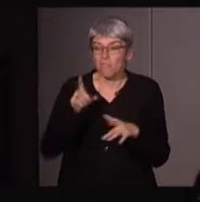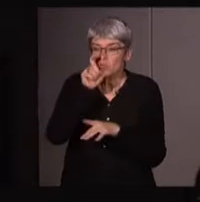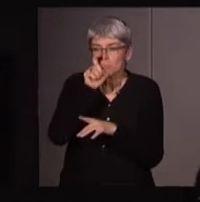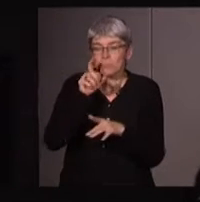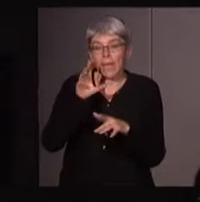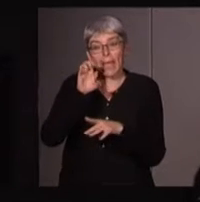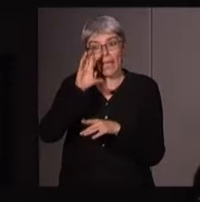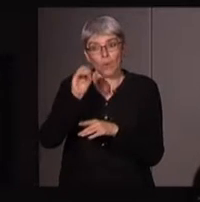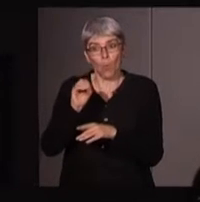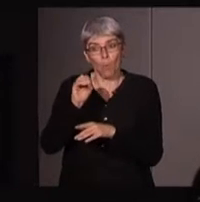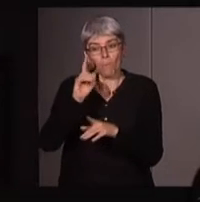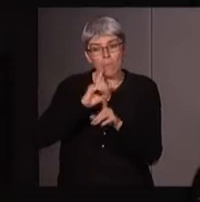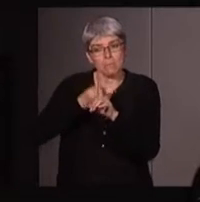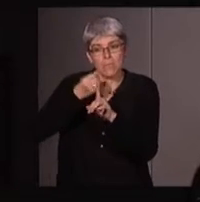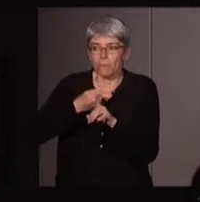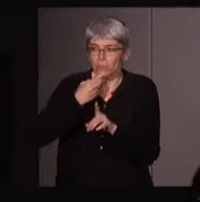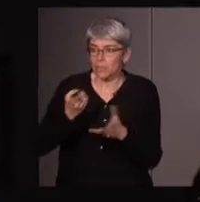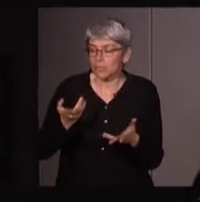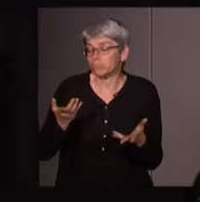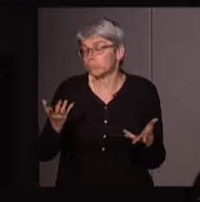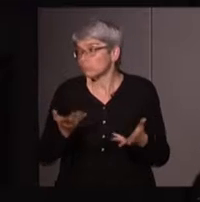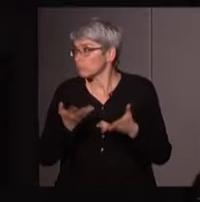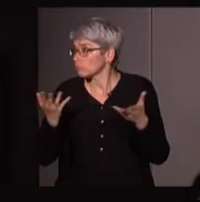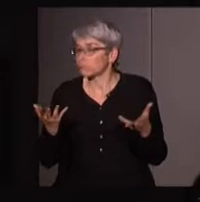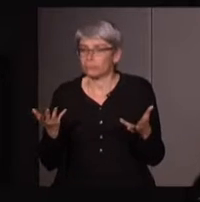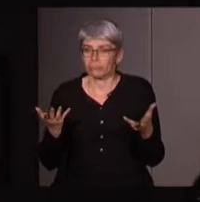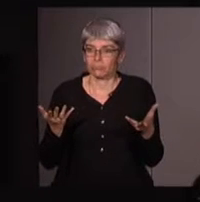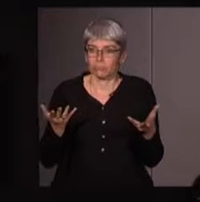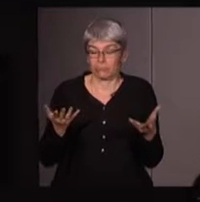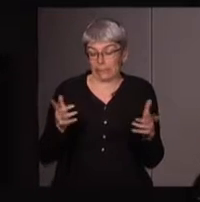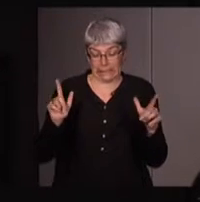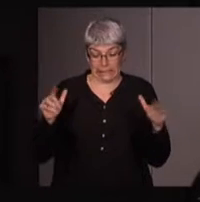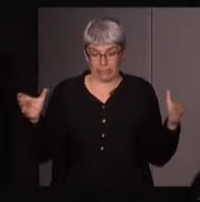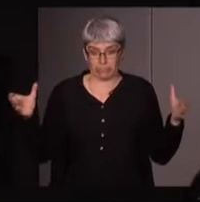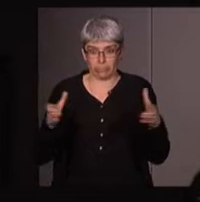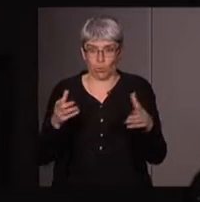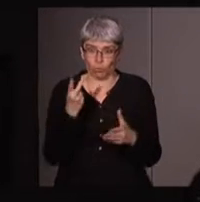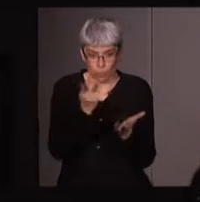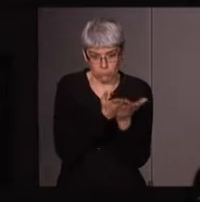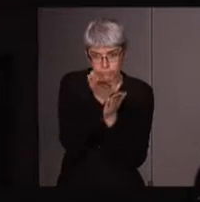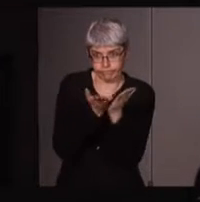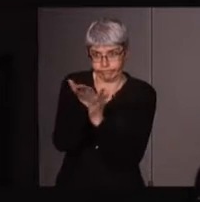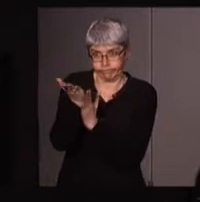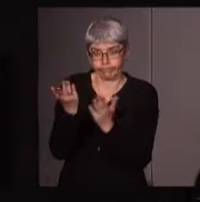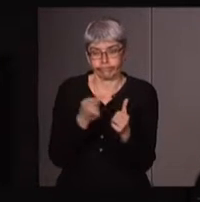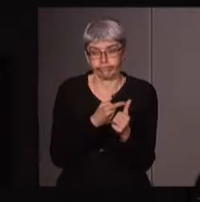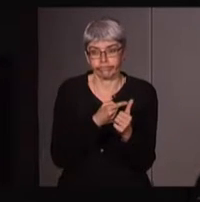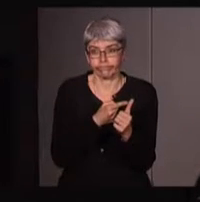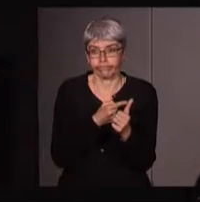cet écoféminisme, en fait, est, on va dire, très largement, se compose très largement, on pourrait dire, de deux courants, effectivement,